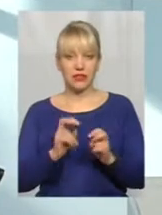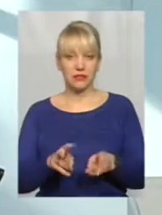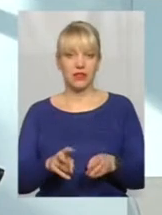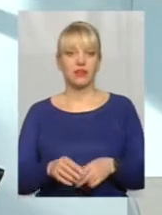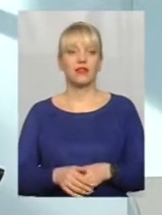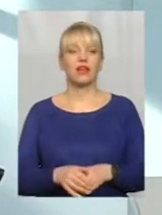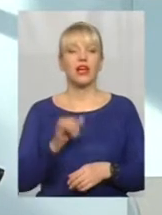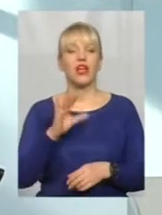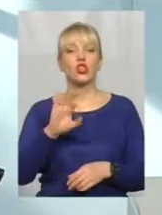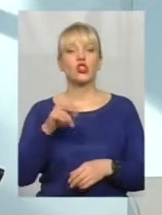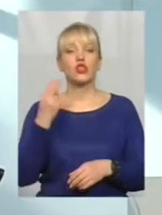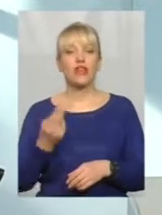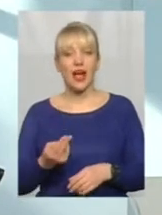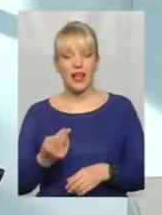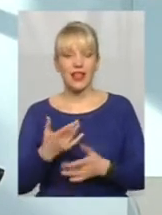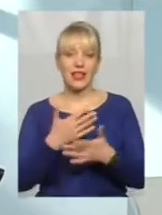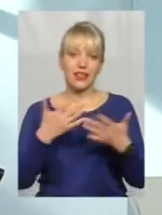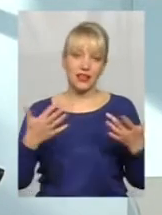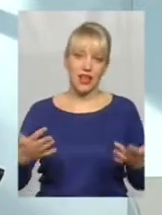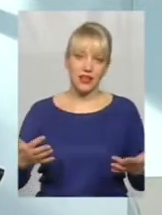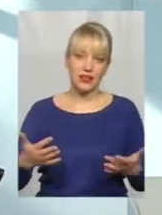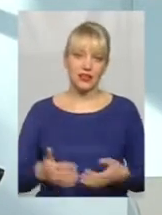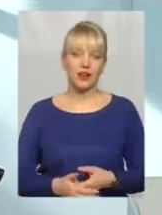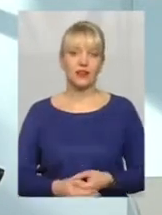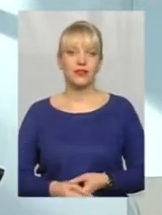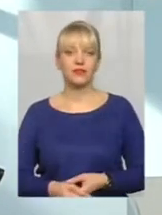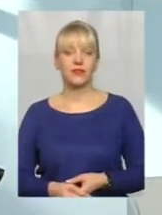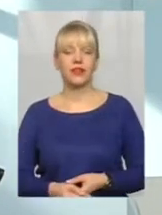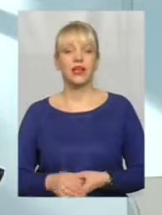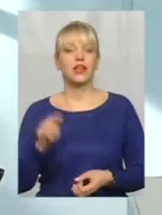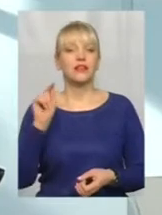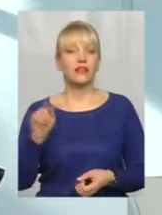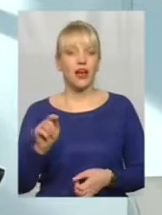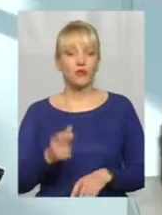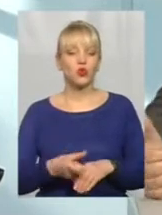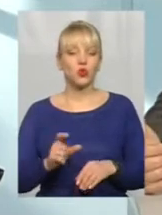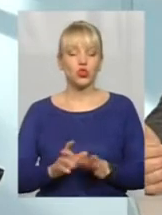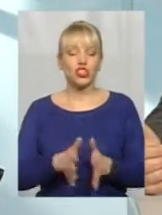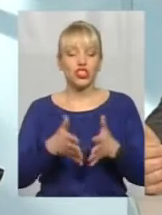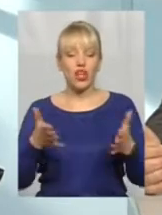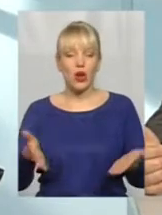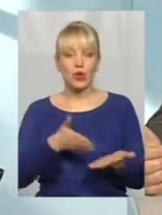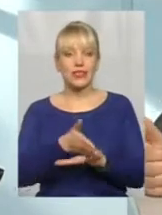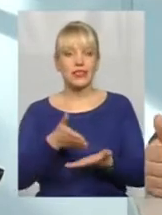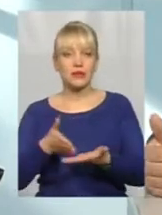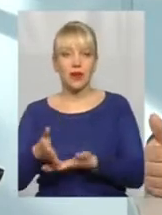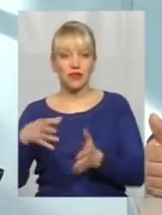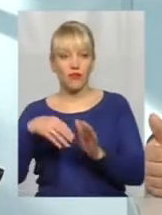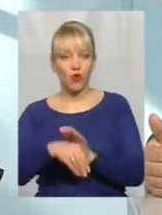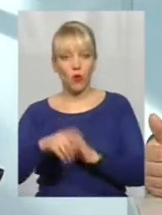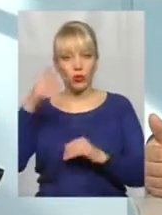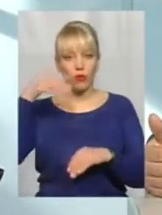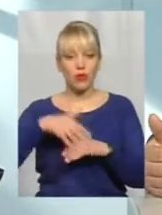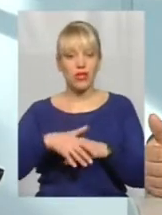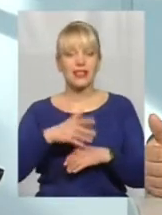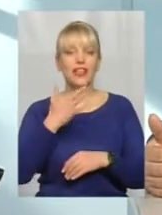і соціальна, і так далі, і так далі, і так далі. Там дуже широкий спект входить в поняття національної